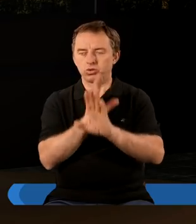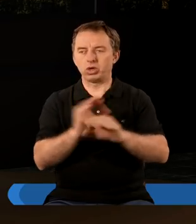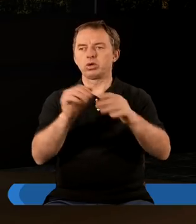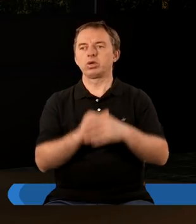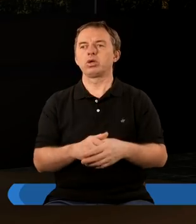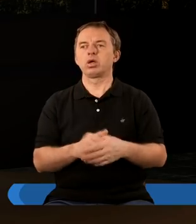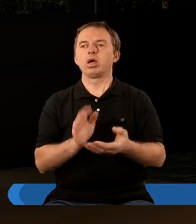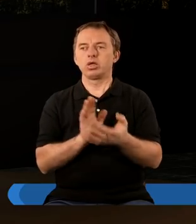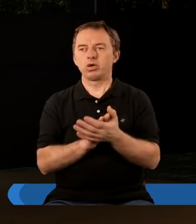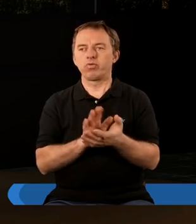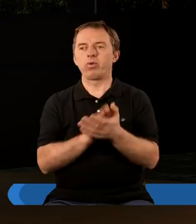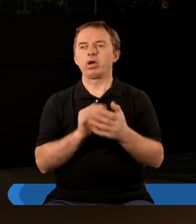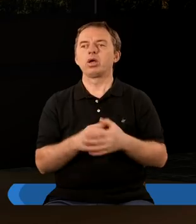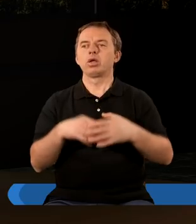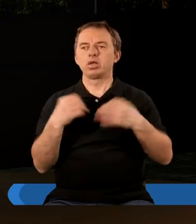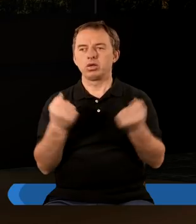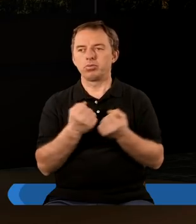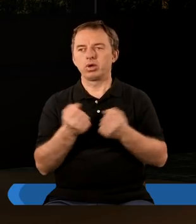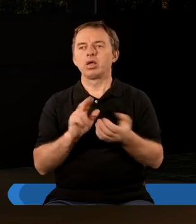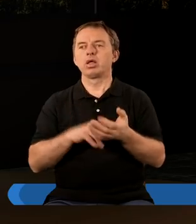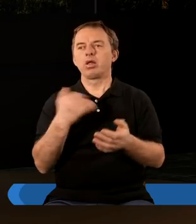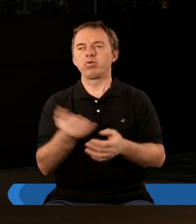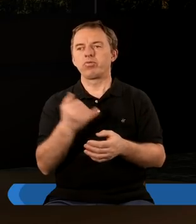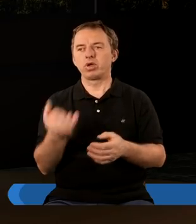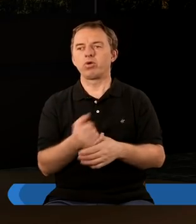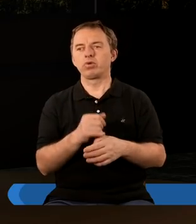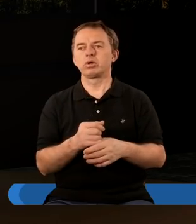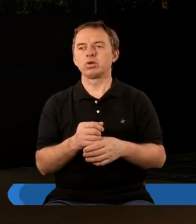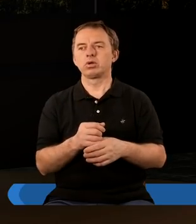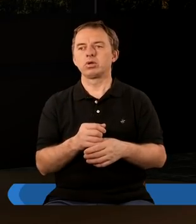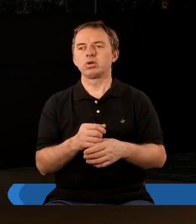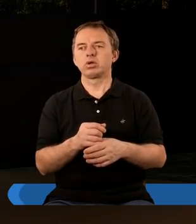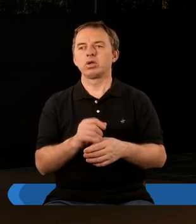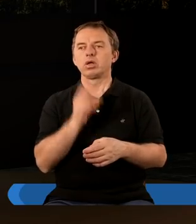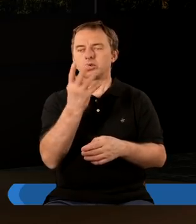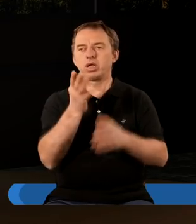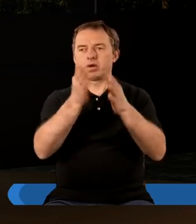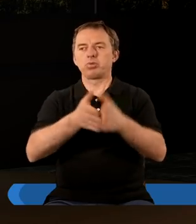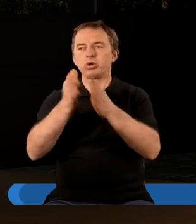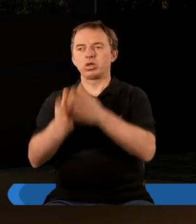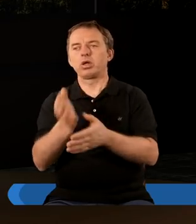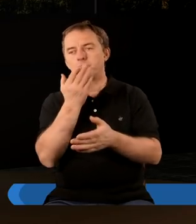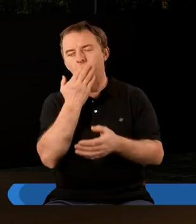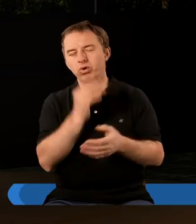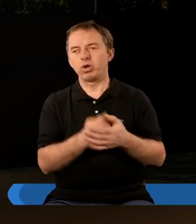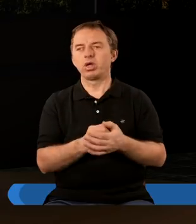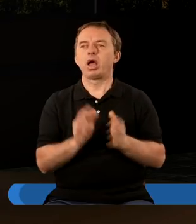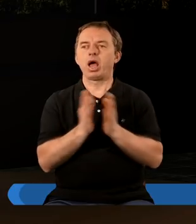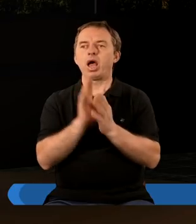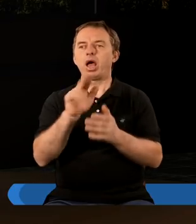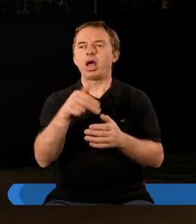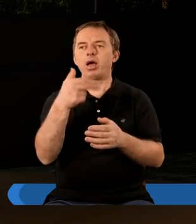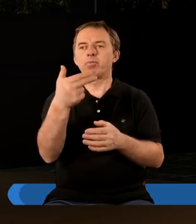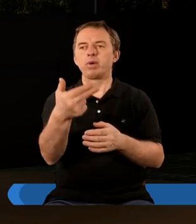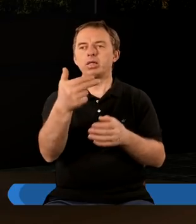cześć i chwała i moc na wieki wieków. A cztery postacie mówiły Amen.